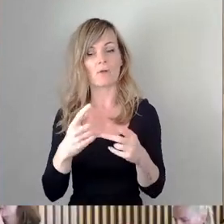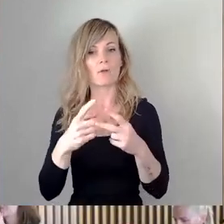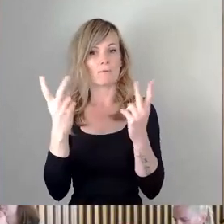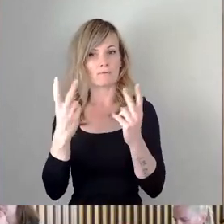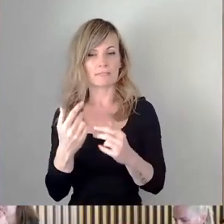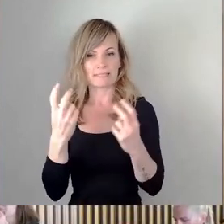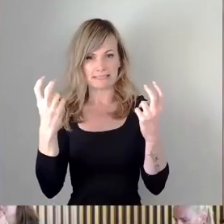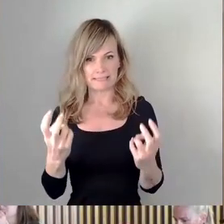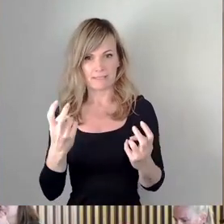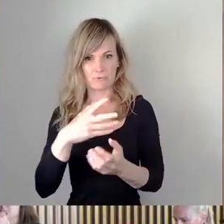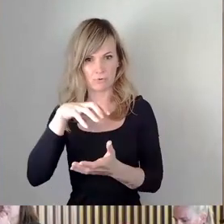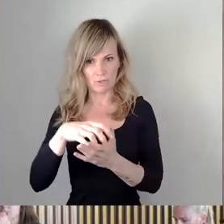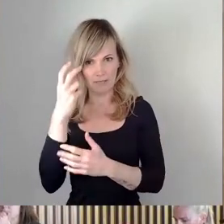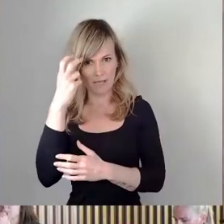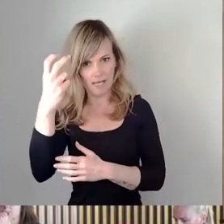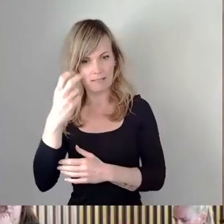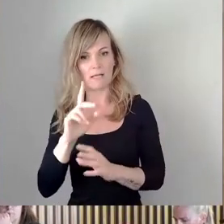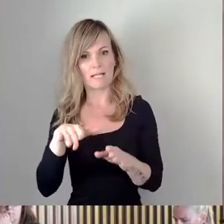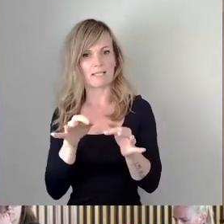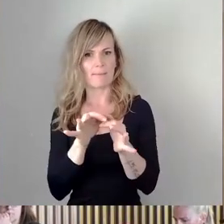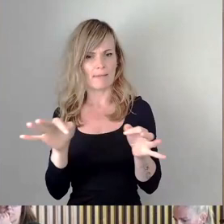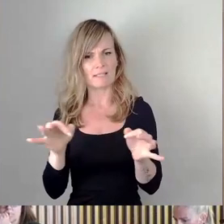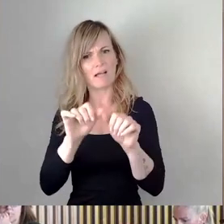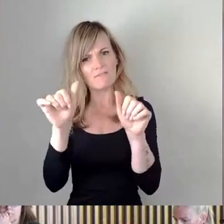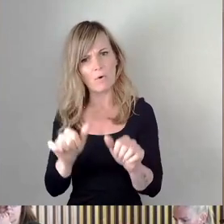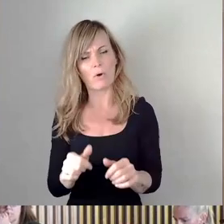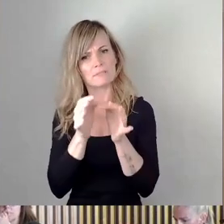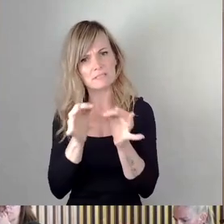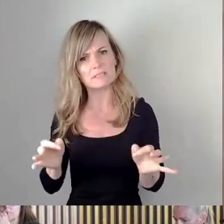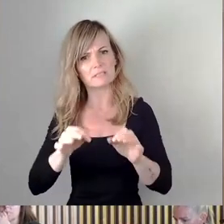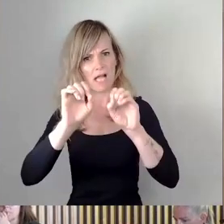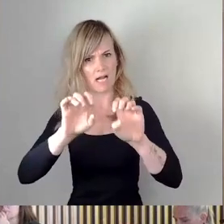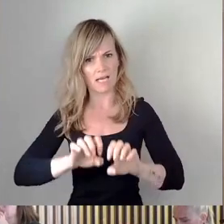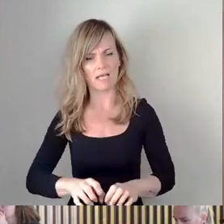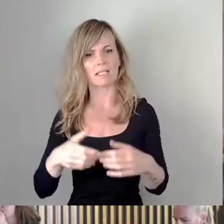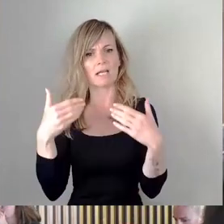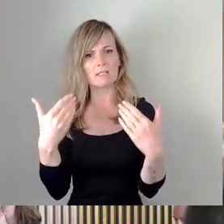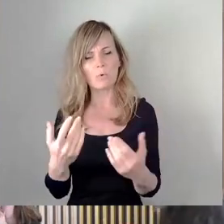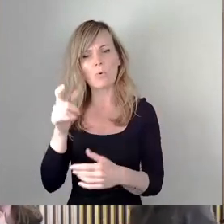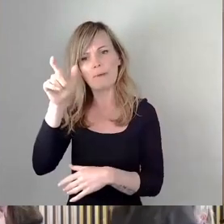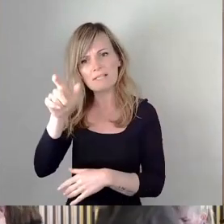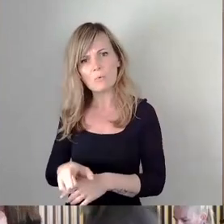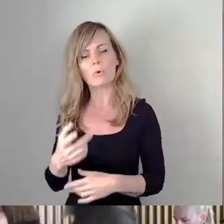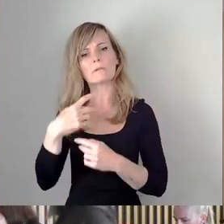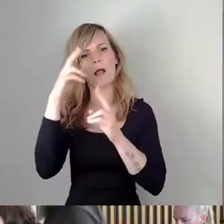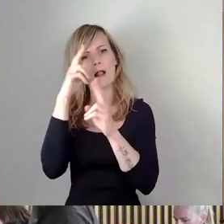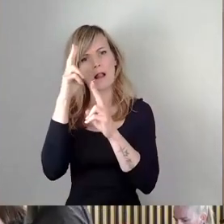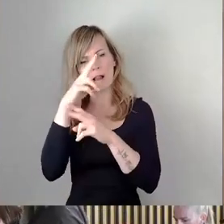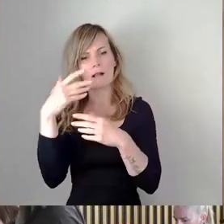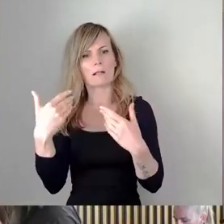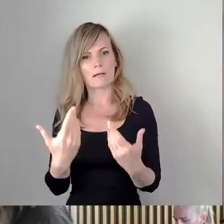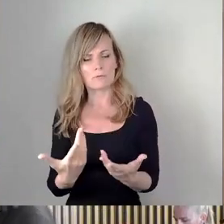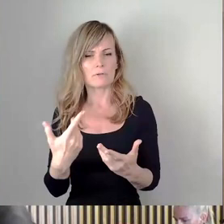Stadtrates mal in angemessener Weise ausführt, sodass ihn auch ein unbefangener Zuschauer oder eine Zuhörerin